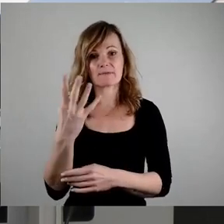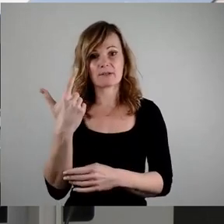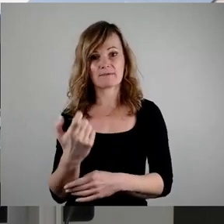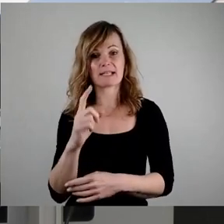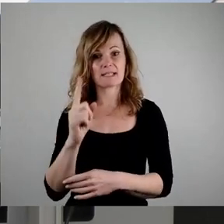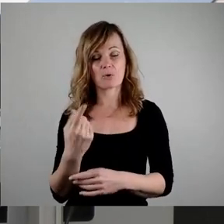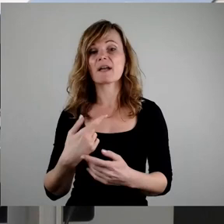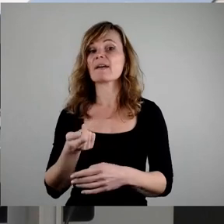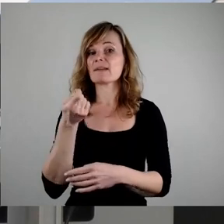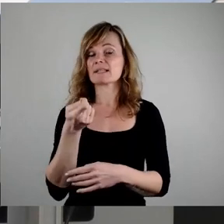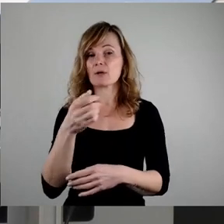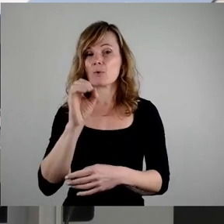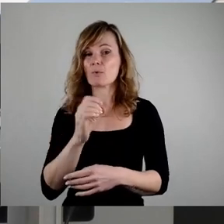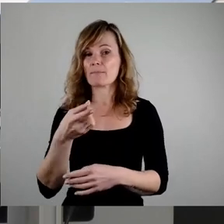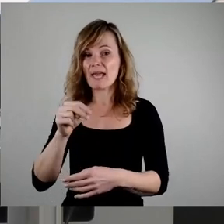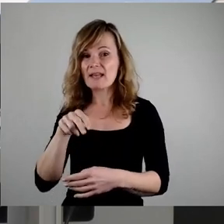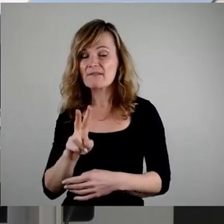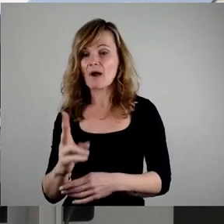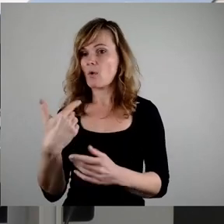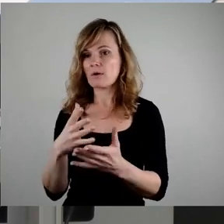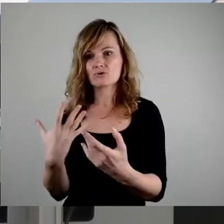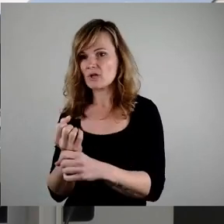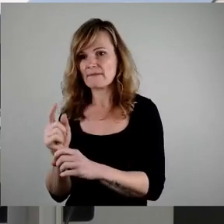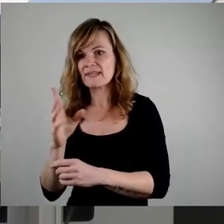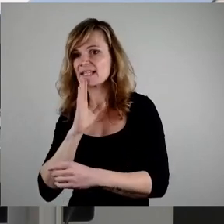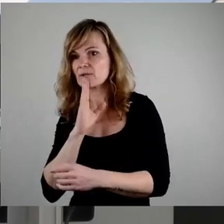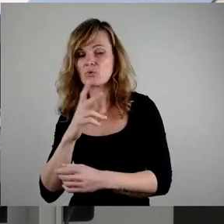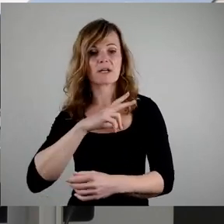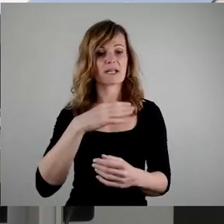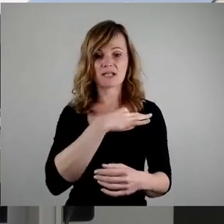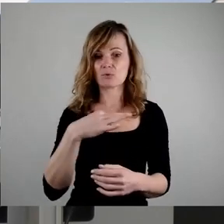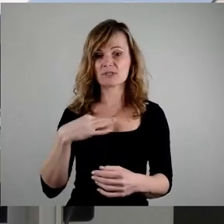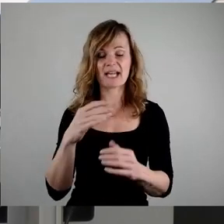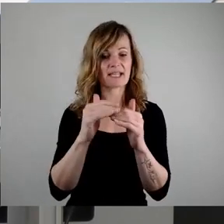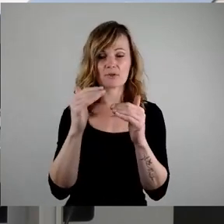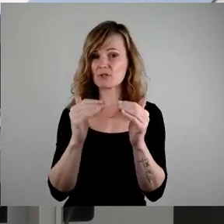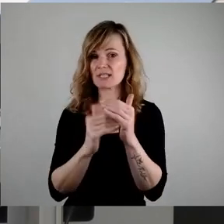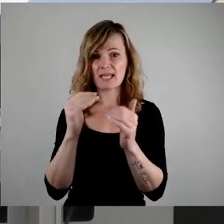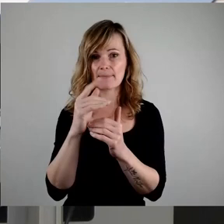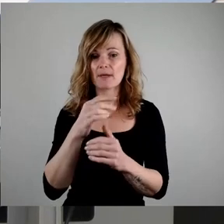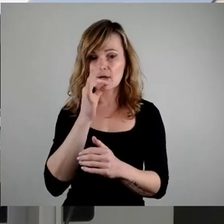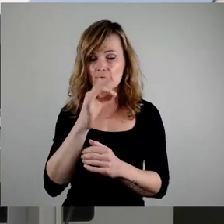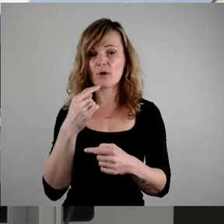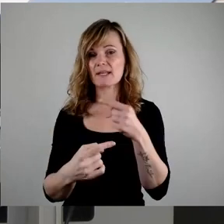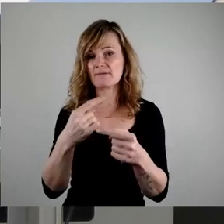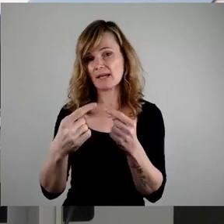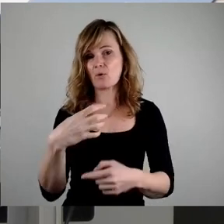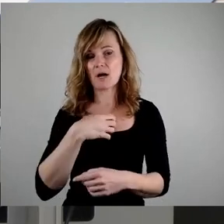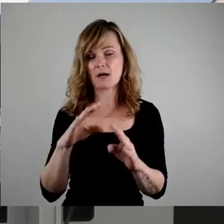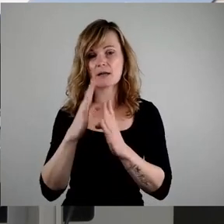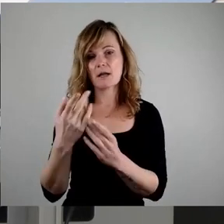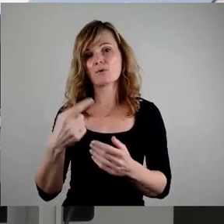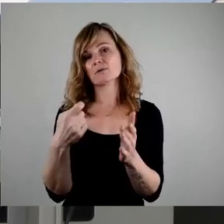Finanzierung des ÖPNV ist nicht auskömmlich. Im Gesundheitssystem gibt es nicht nur im Hinblick auf die Entwicklung bei den Krankenhauskosten eine